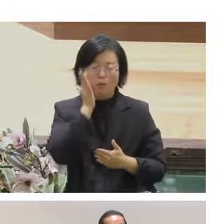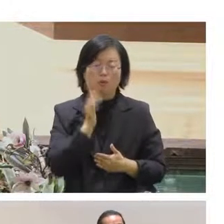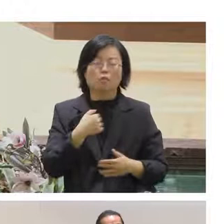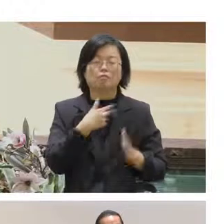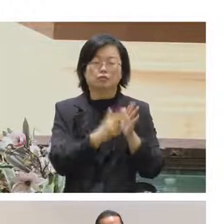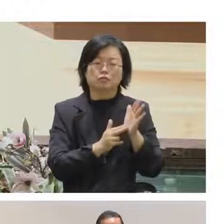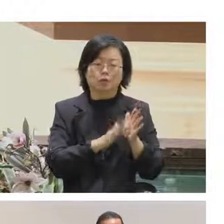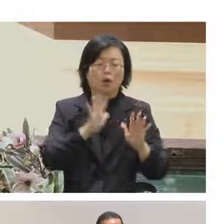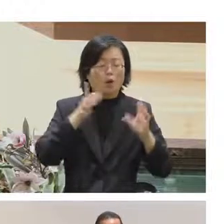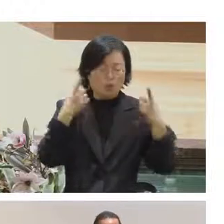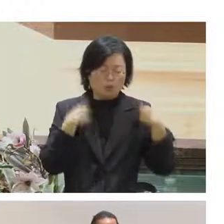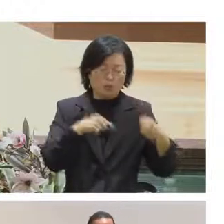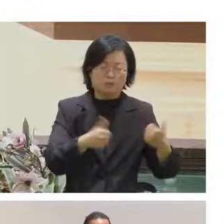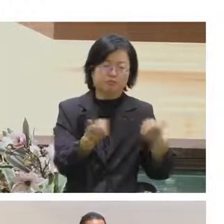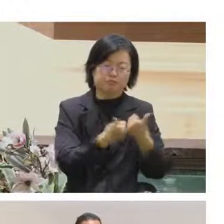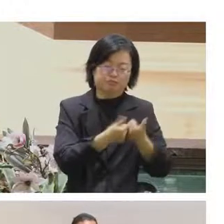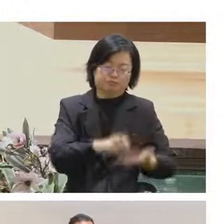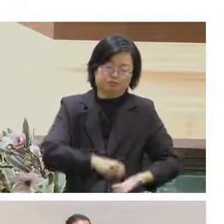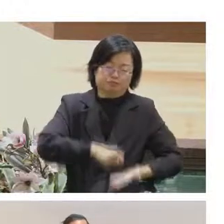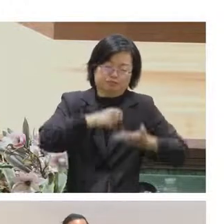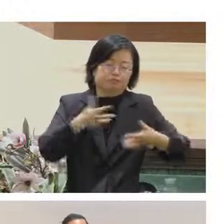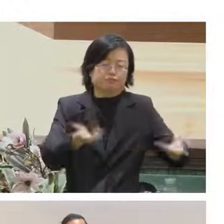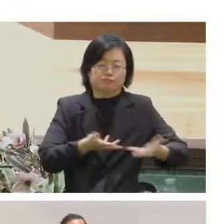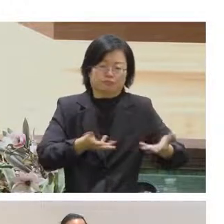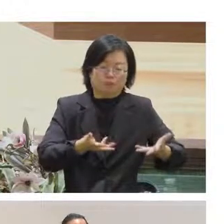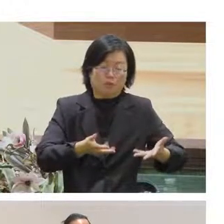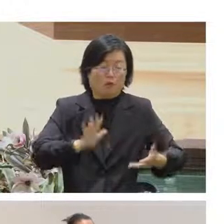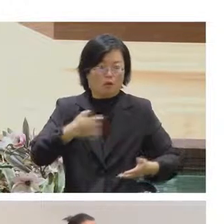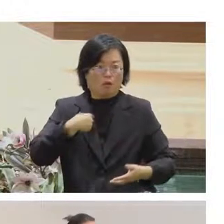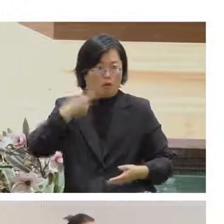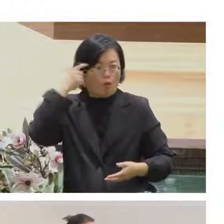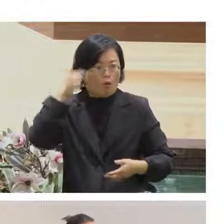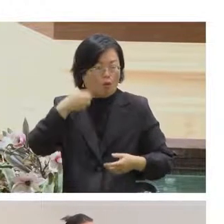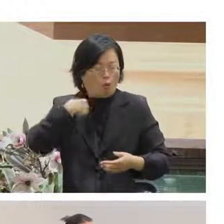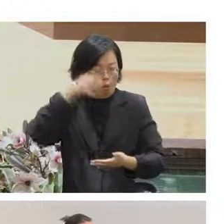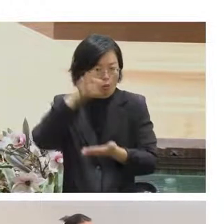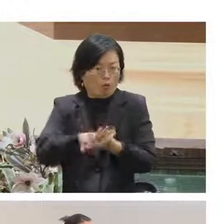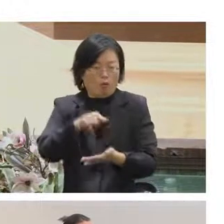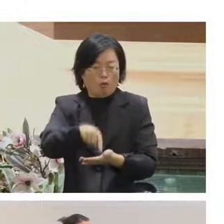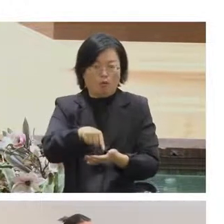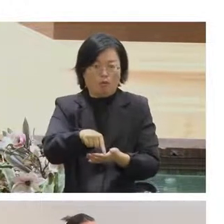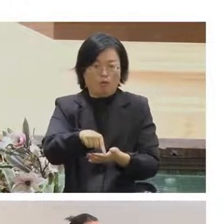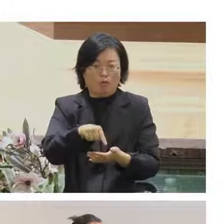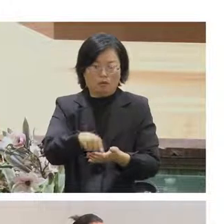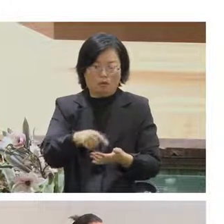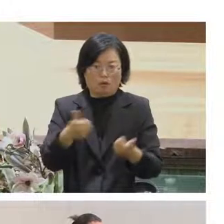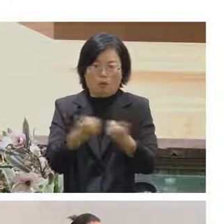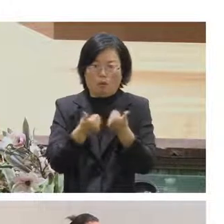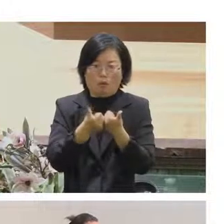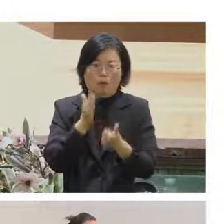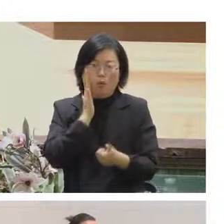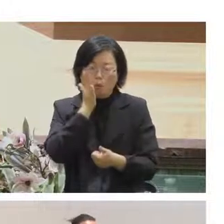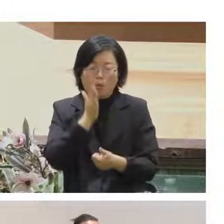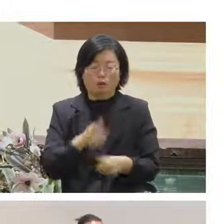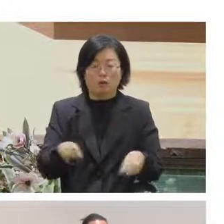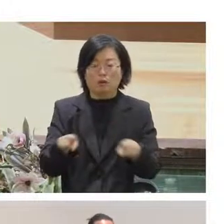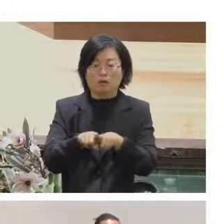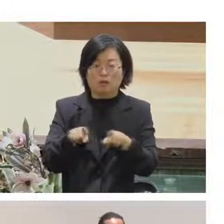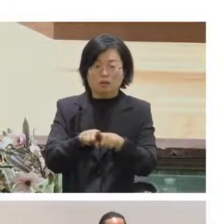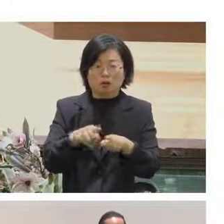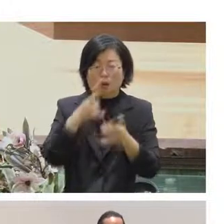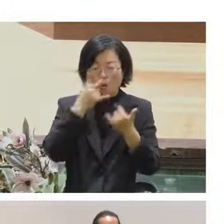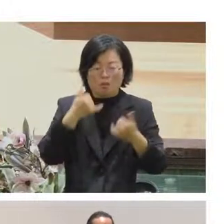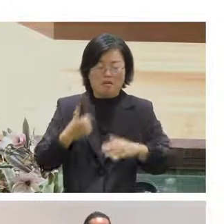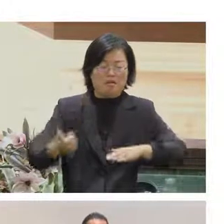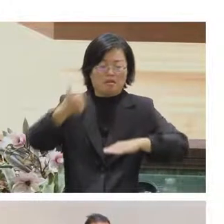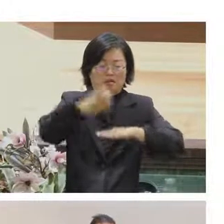要分享大家自己的project然後結果發現喔 順暢超快的因為通常我們上台的時候都會插筆電